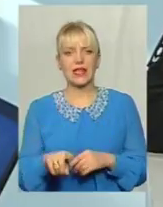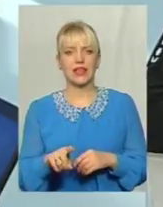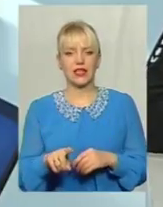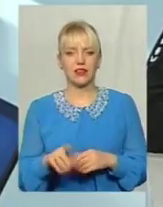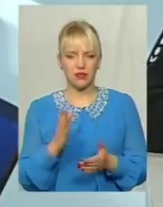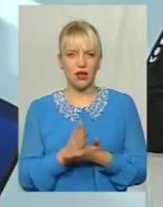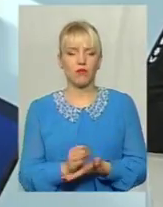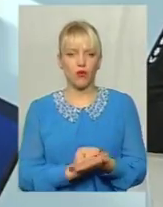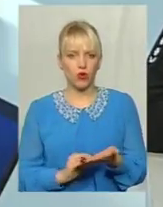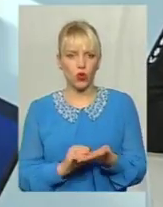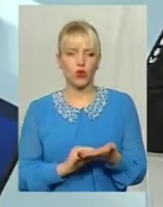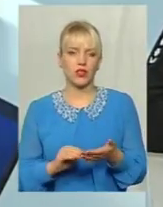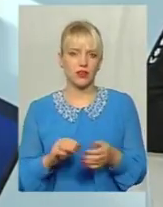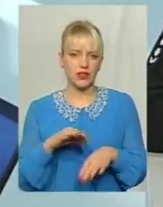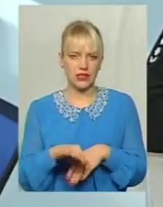випадків